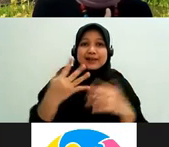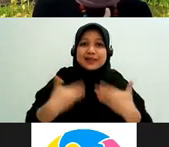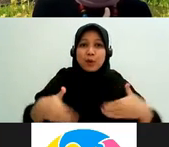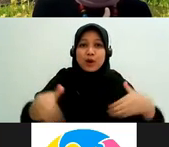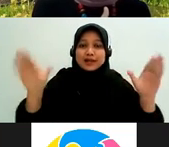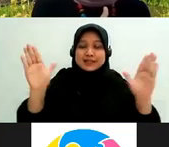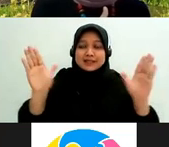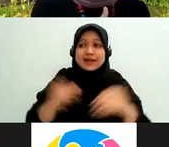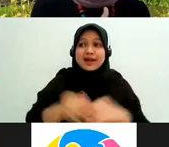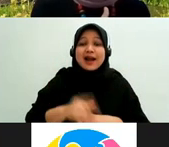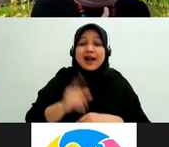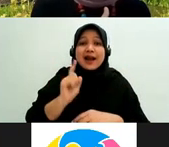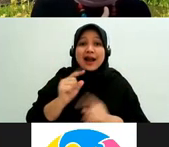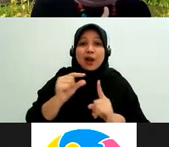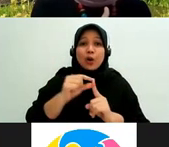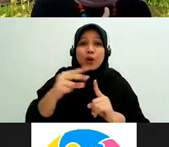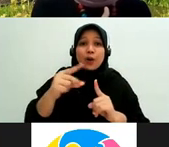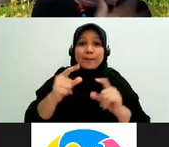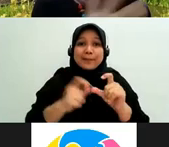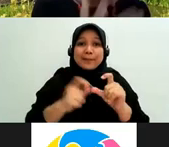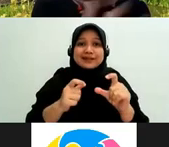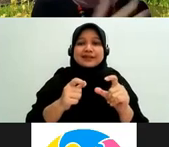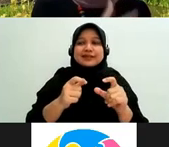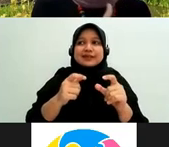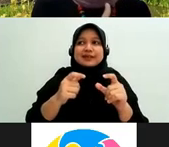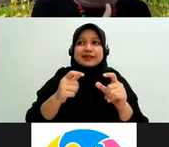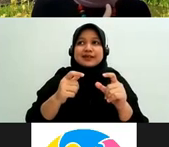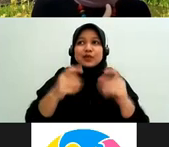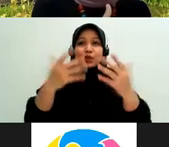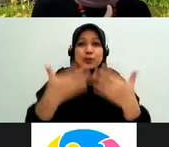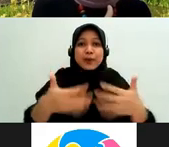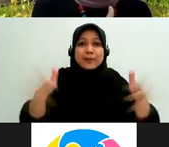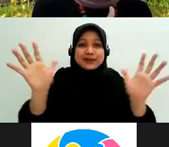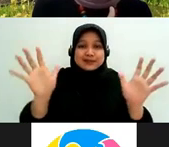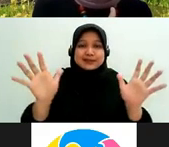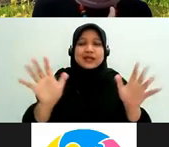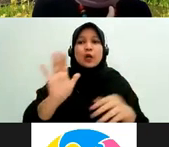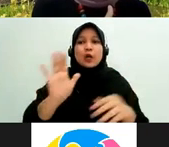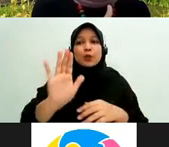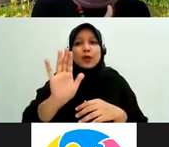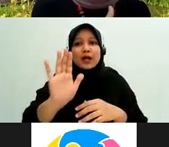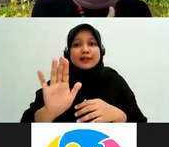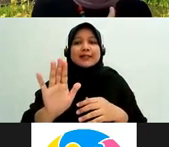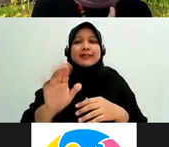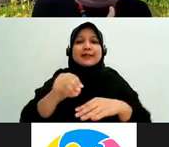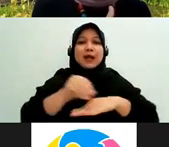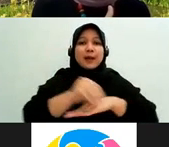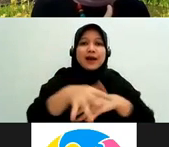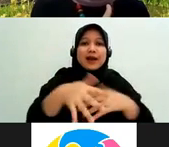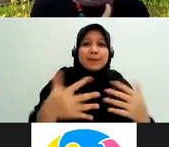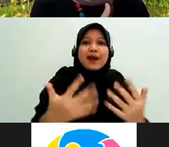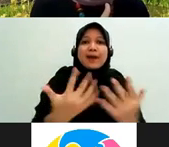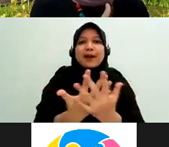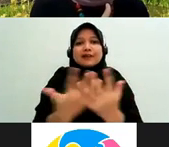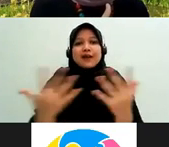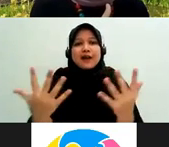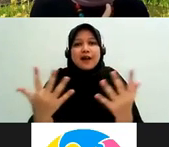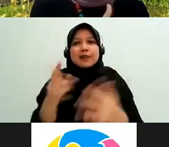maka masyarakat melalui kerja teman-teman ya masyarakat bisa tahu peristiwa terus